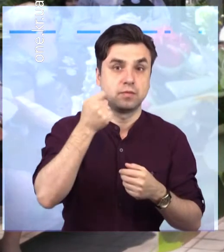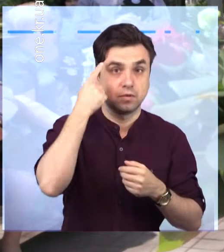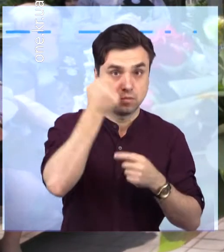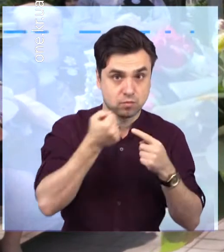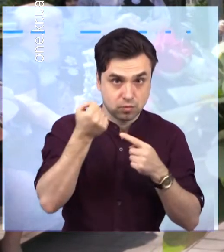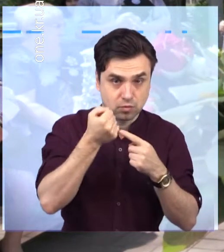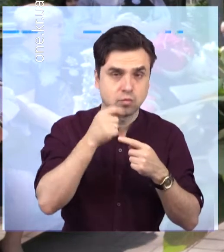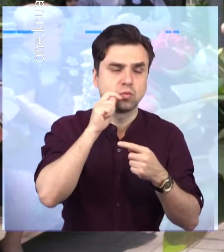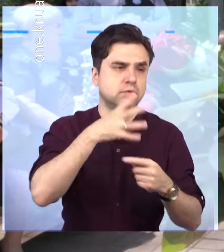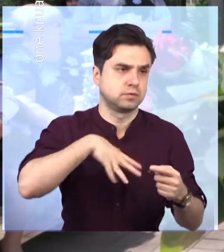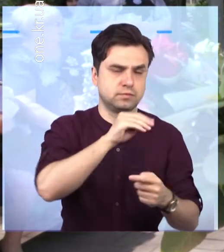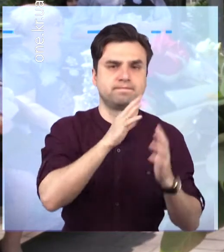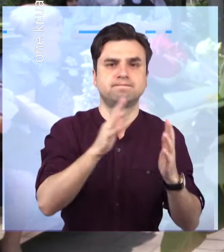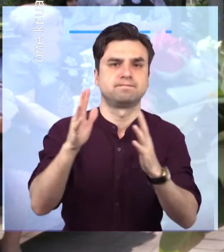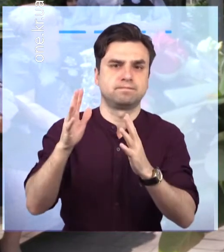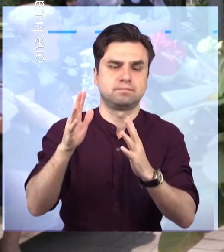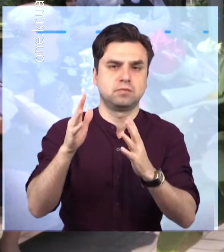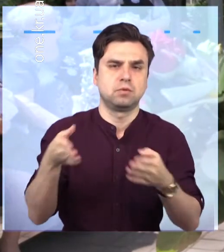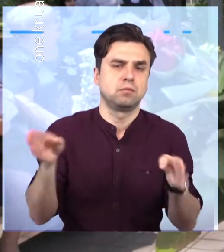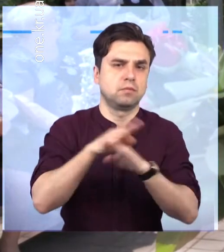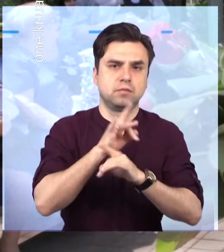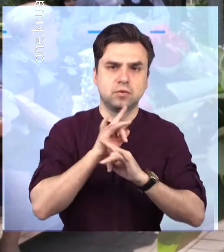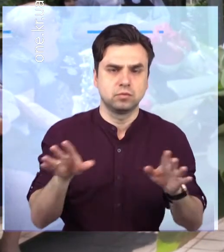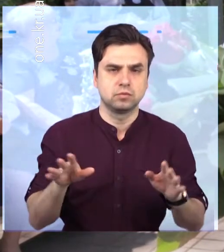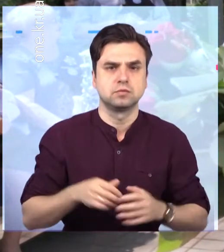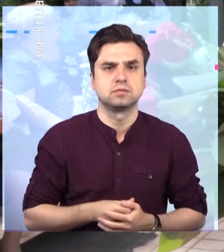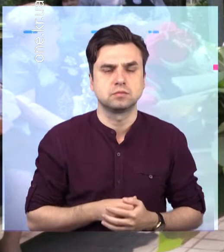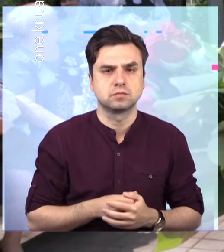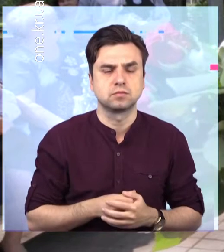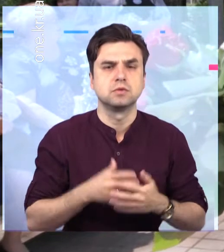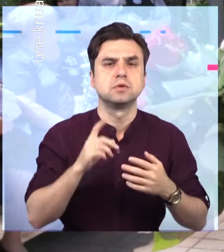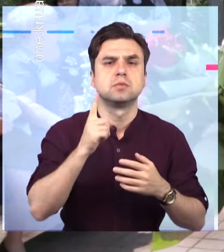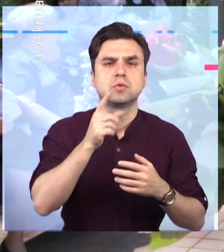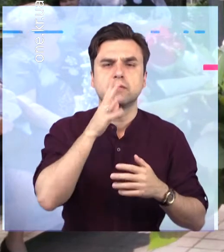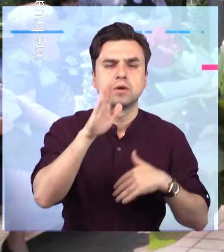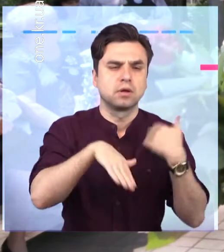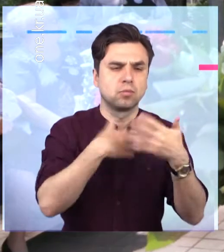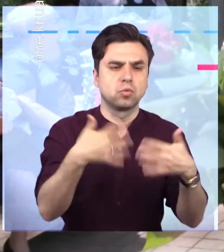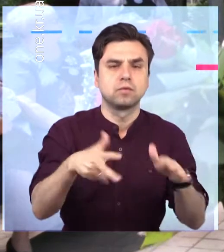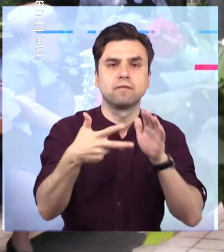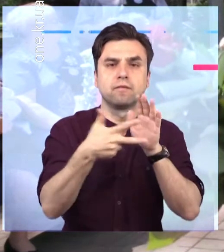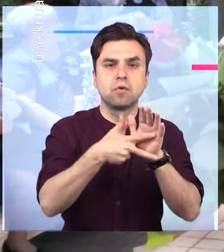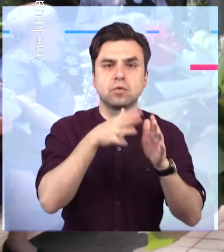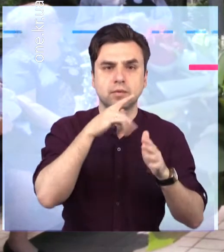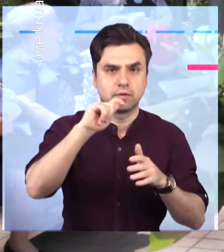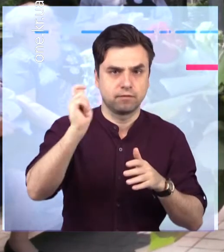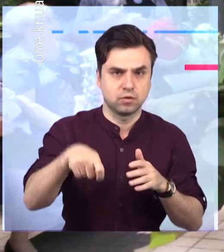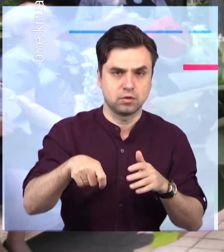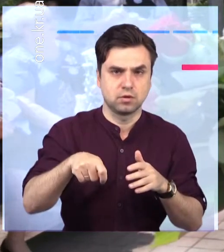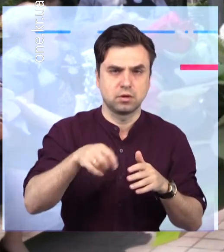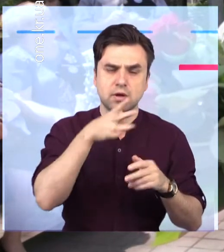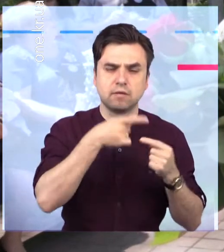їх будемо пам'ятати, буде пам'ятати все Україна. Тому що вже восьмий рік війни